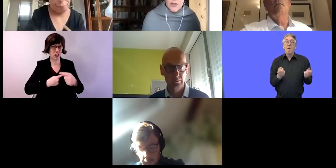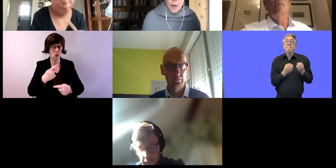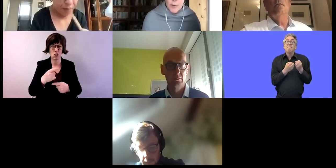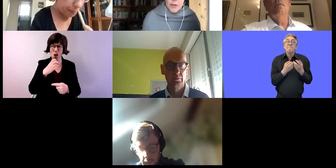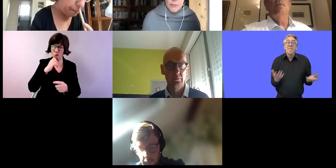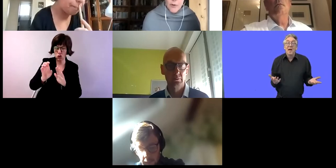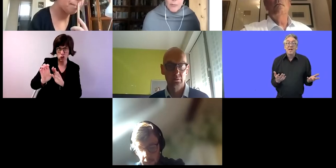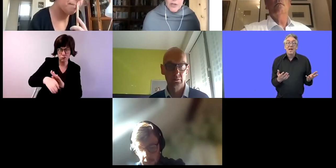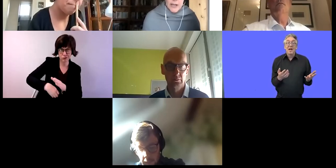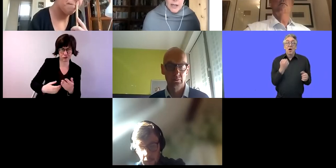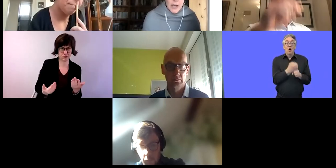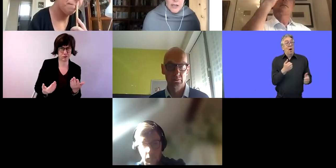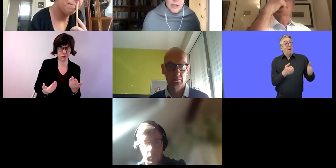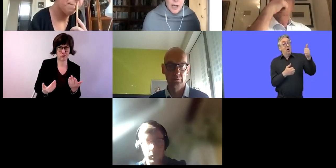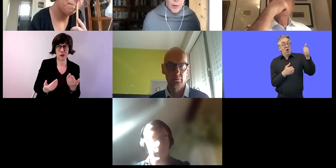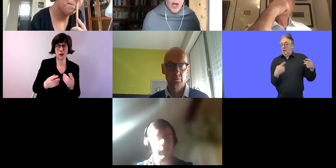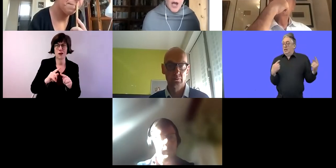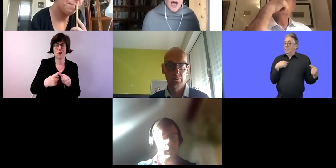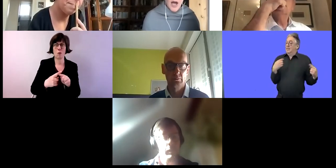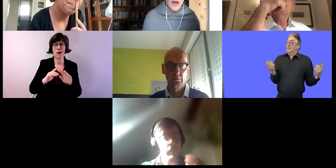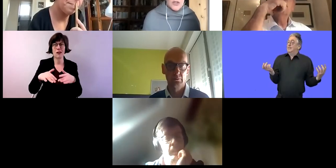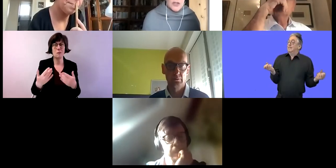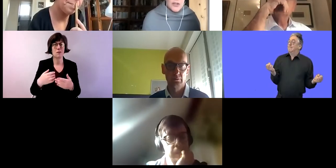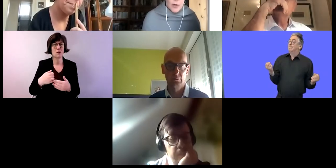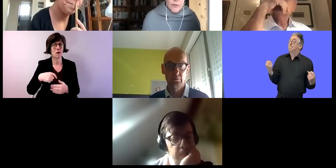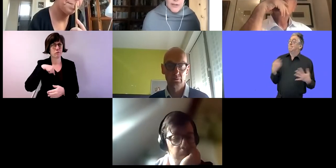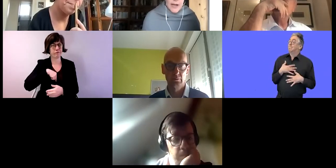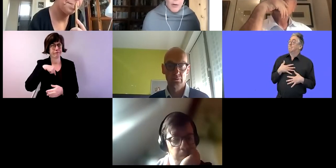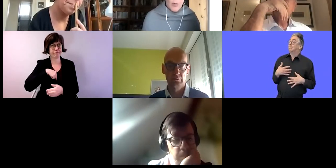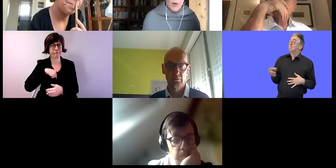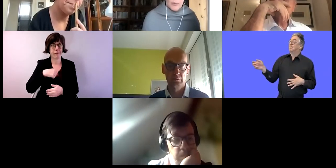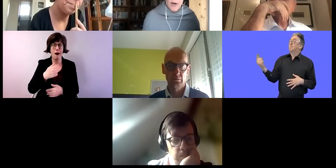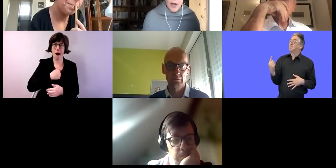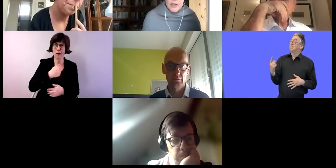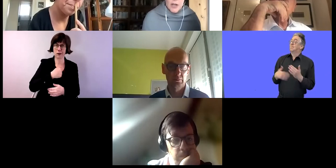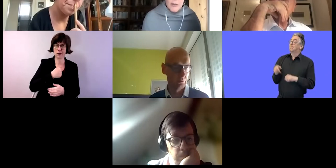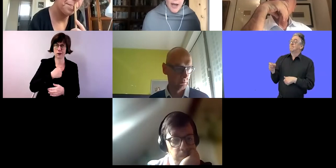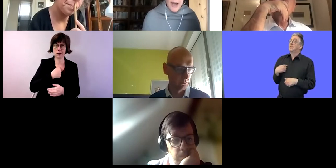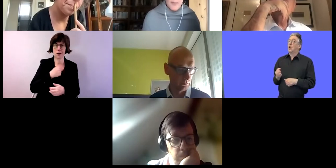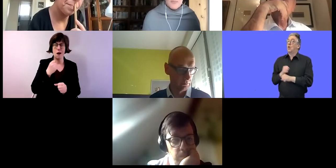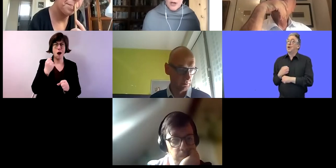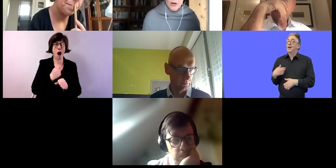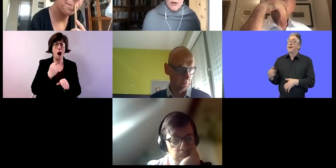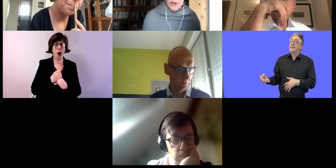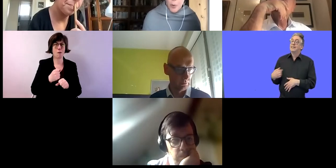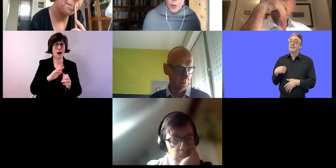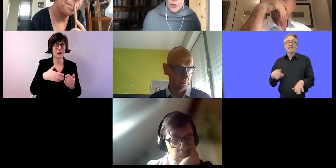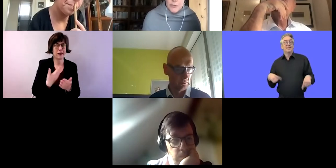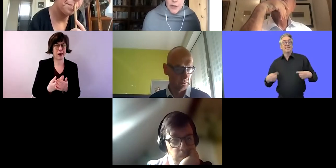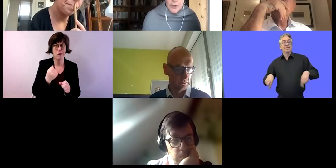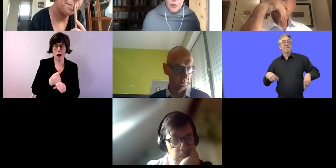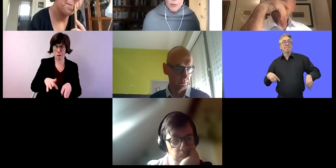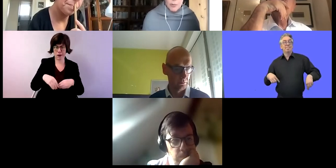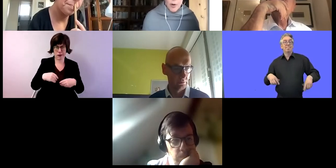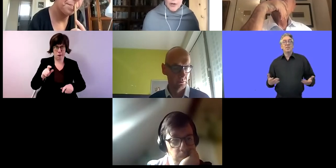möchte. Denn oft gibt es da einen Angstfaktor. Daher schrecken die Arbeitnehmer, Arbeitgeberinnen und Arbeitgeber oft vor